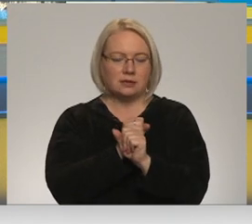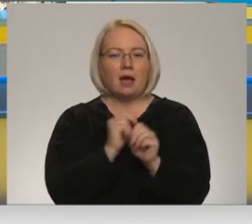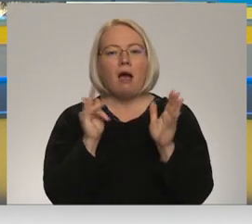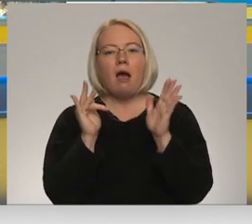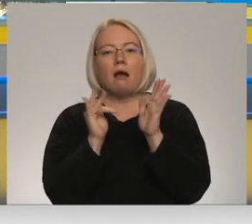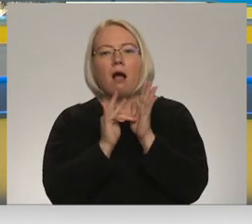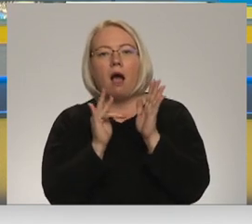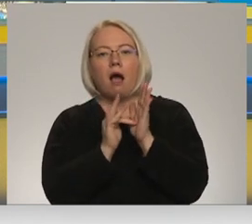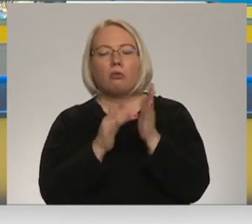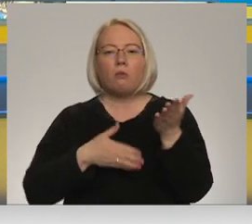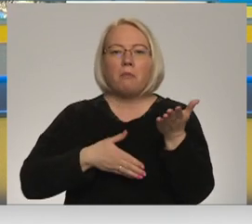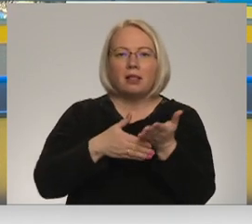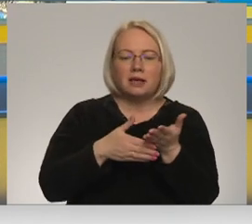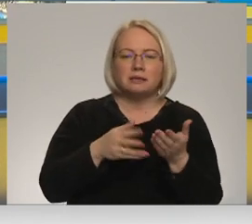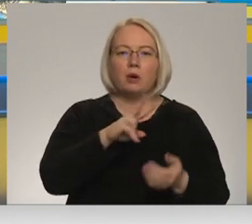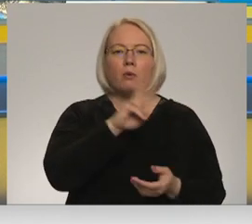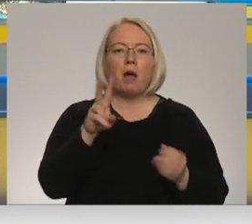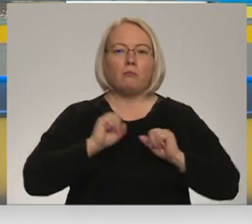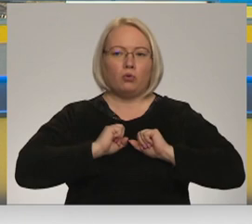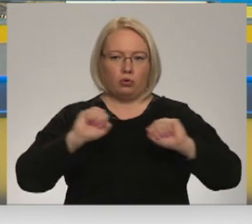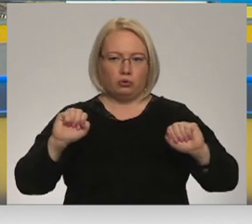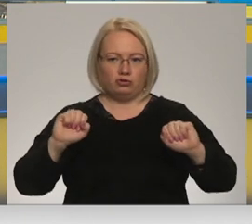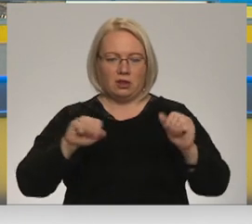palīdzību un kam nodrošinās?